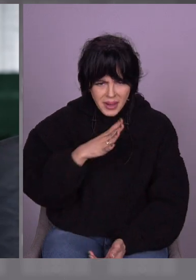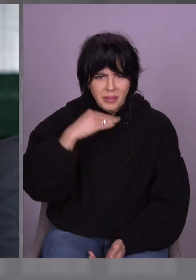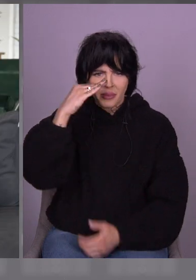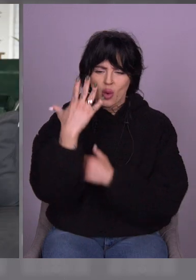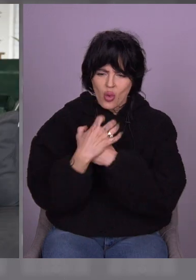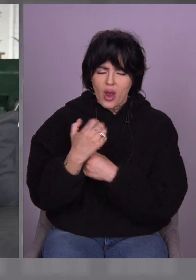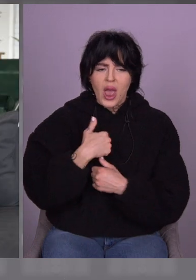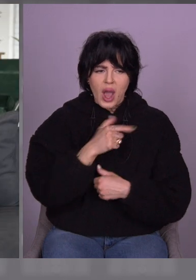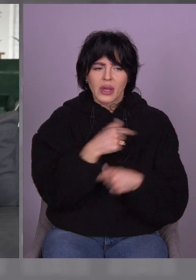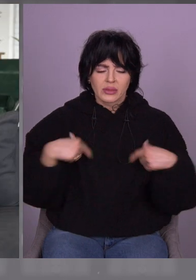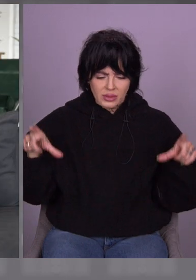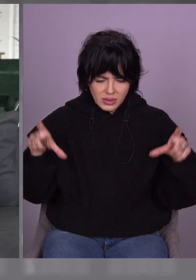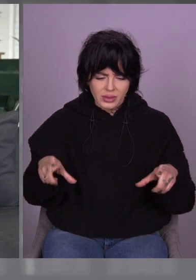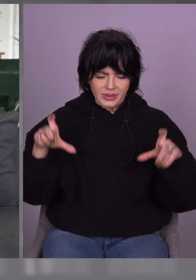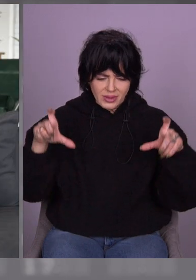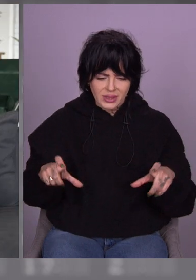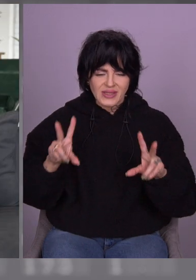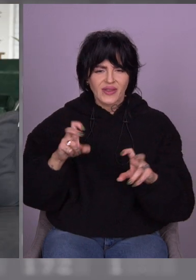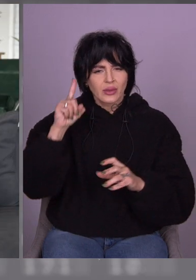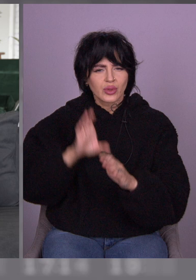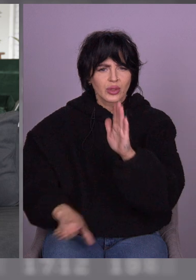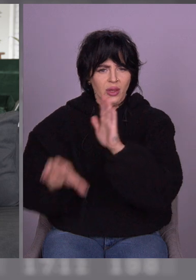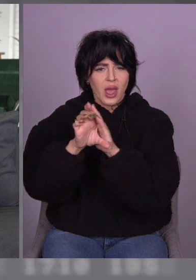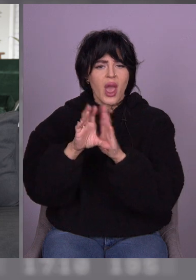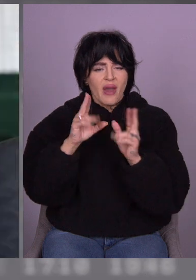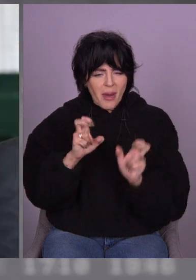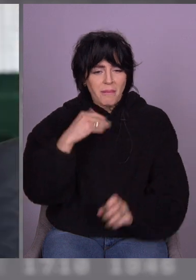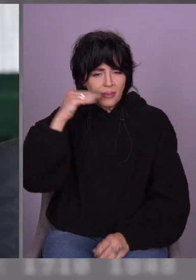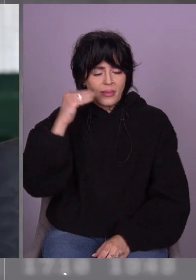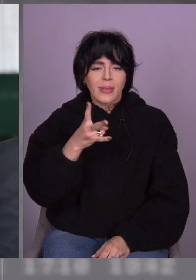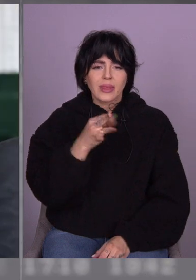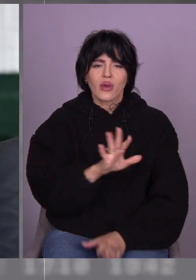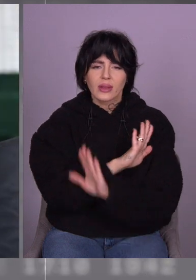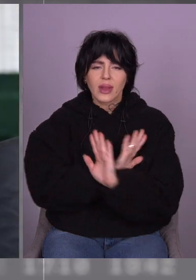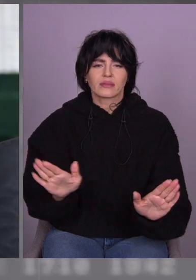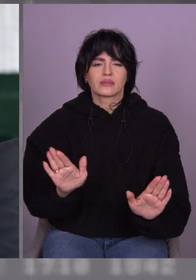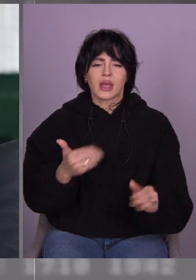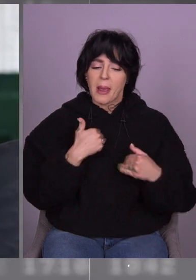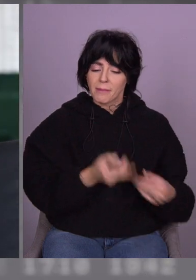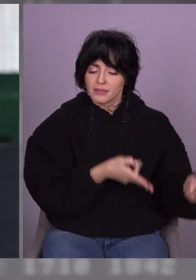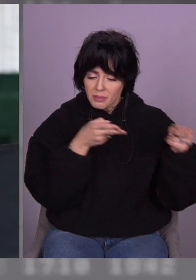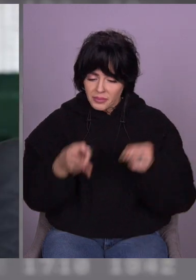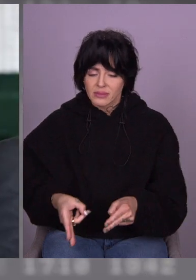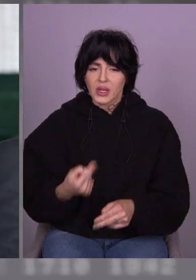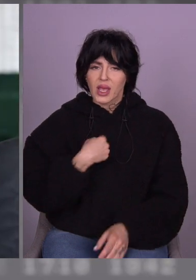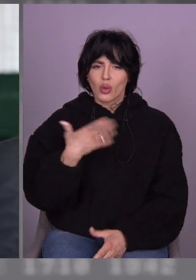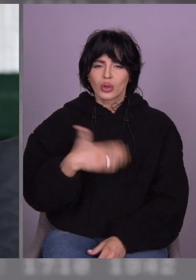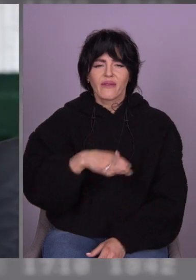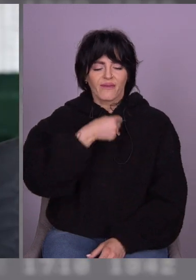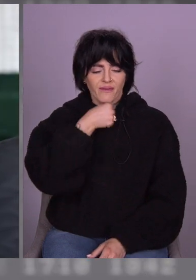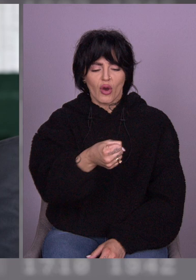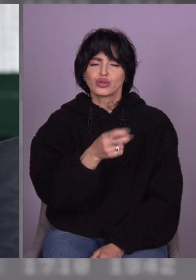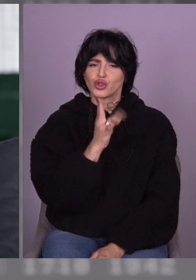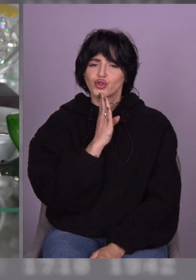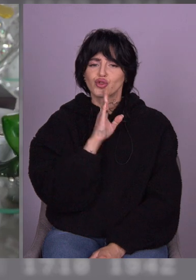сиділа. Тато, васлухняна дочка. А потім все. І я приїхала, бо я доросла самодостатньо шіпко.